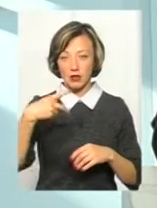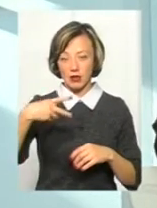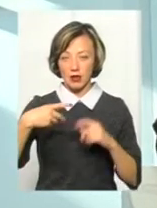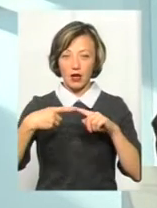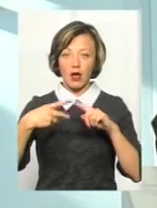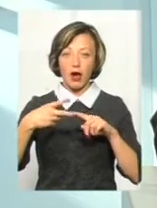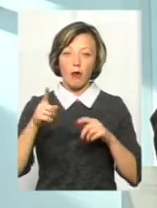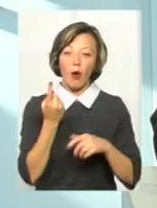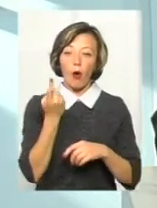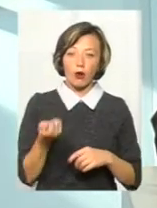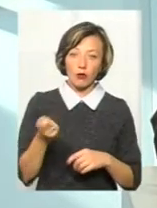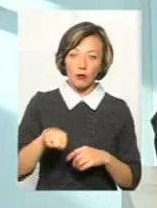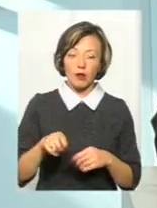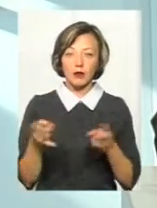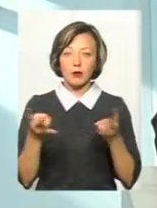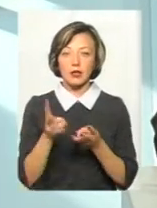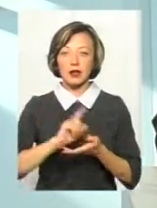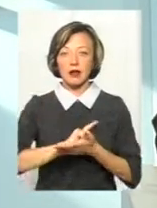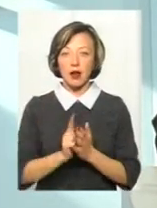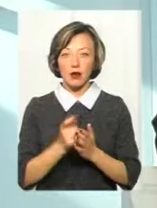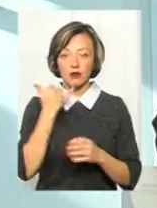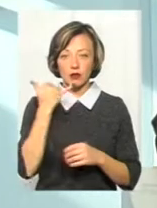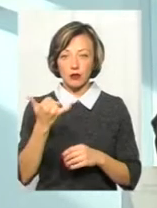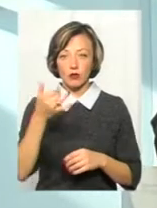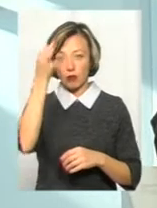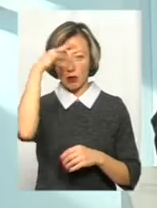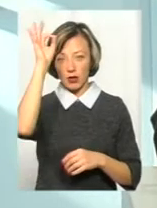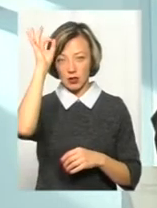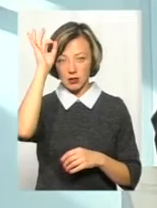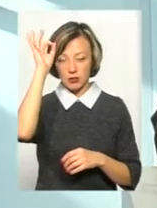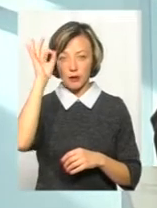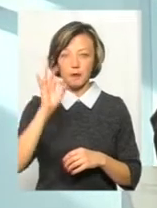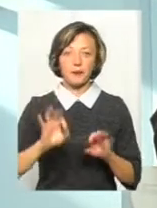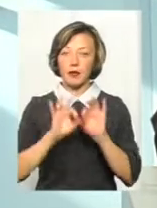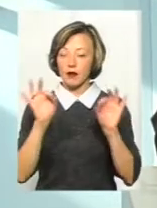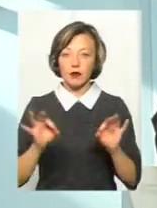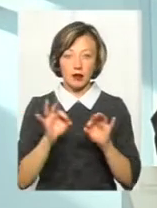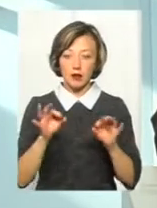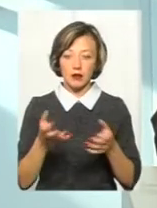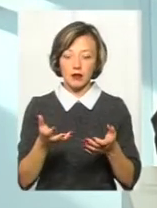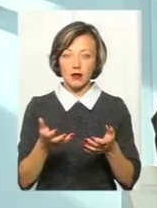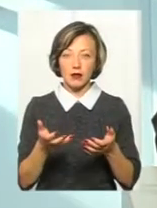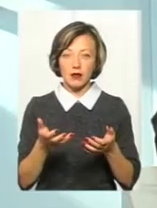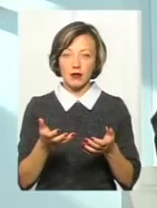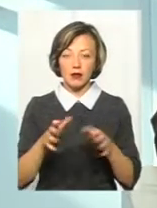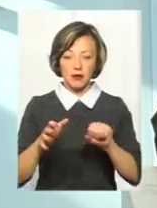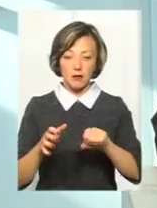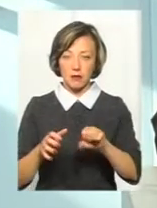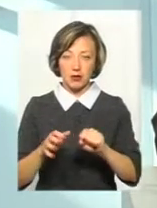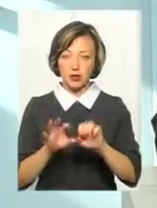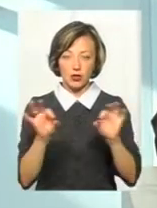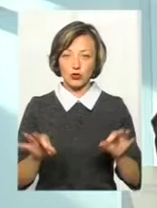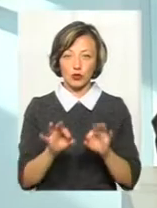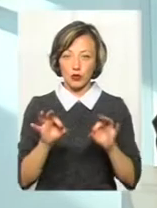або на один оберт, необхідно негайно зателефонувати в поліцію, ні в якому разі не братися за ручки дверей,